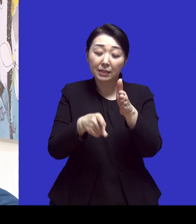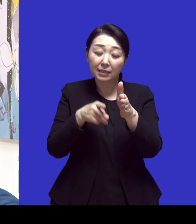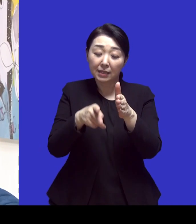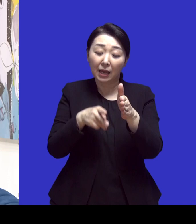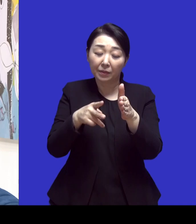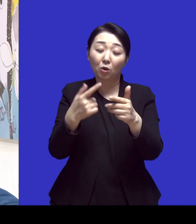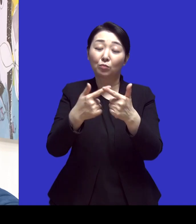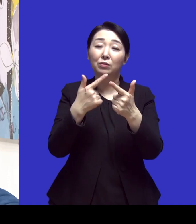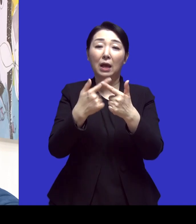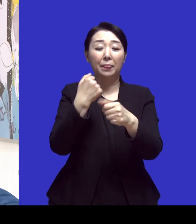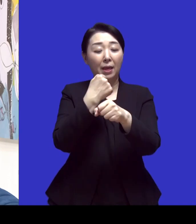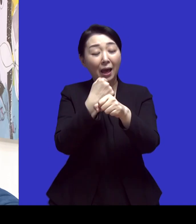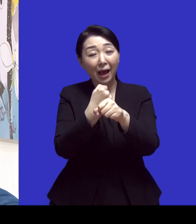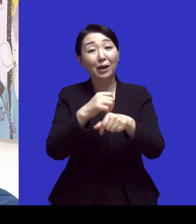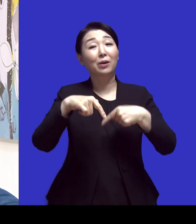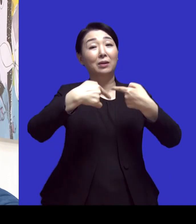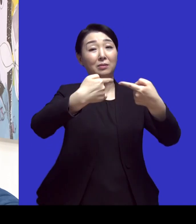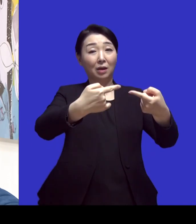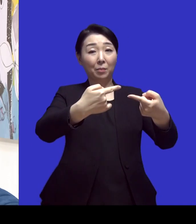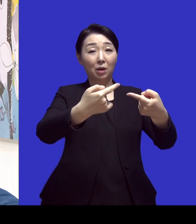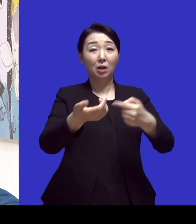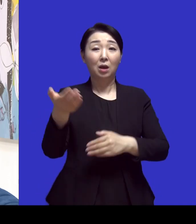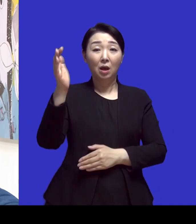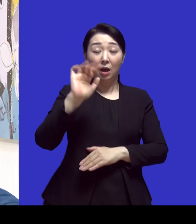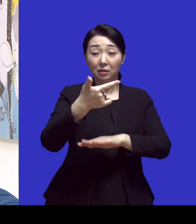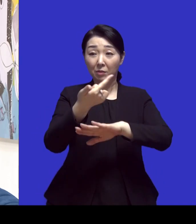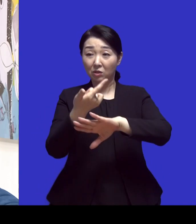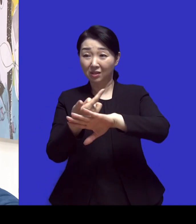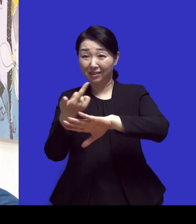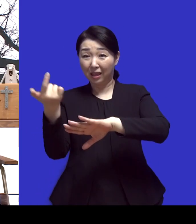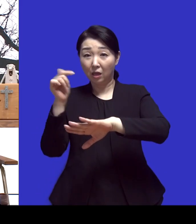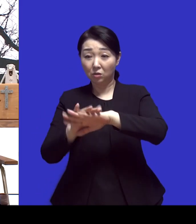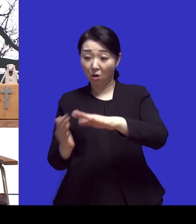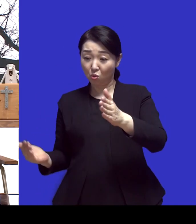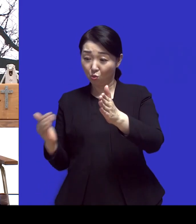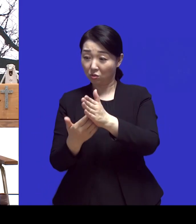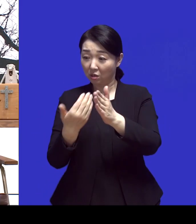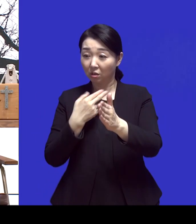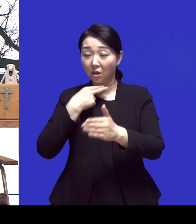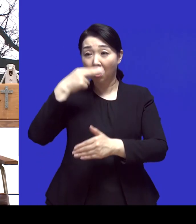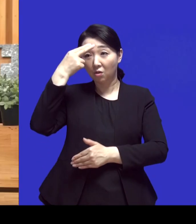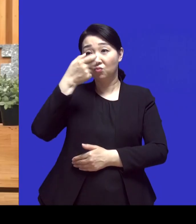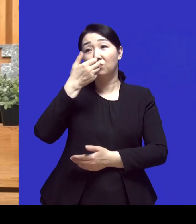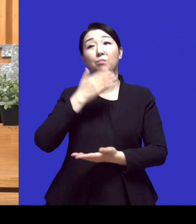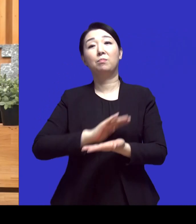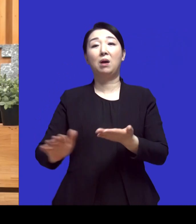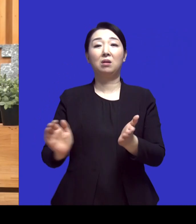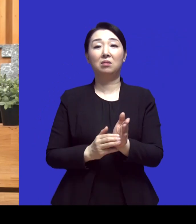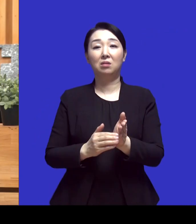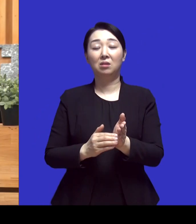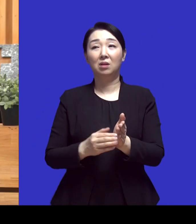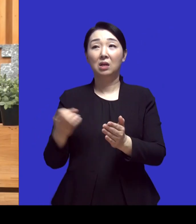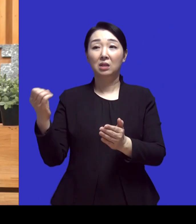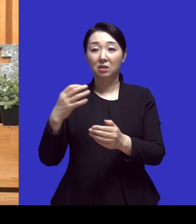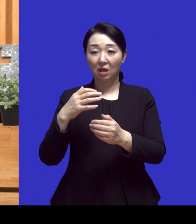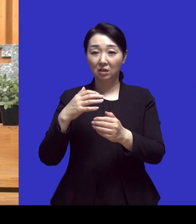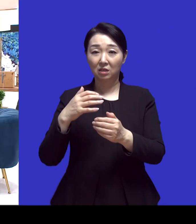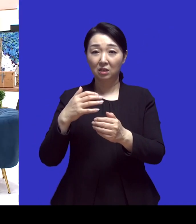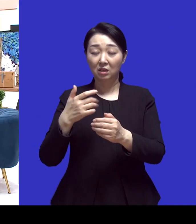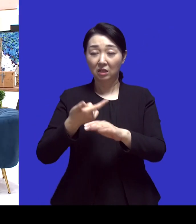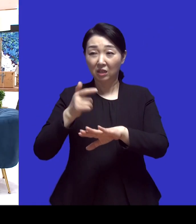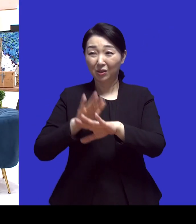학회를 가는데 대전도 가기 전에 기차 안에 있는 모든 술을 다 마셔가지고 대전역에서 다시 리필하고